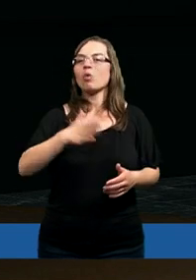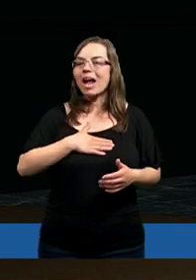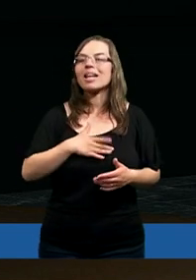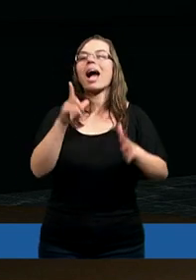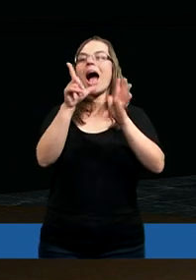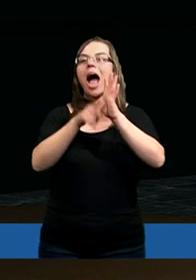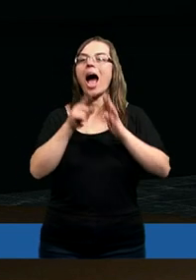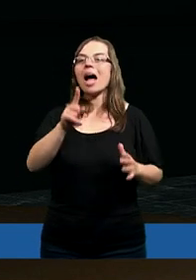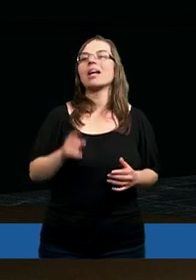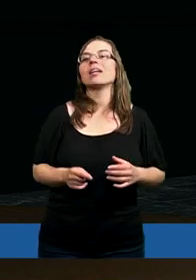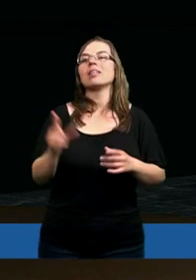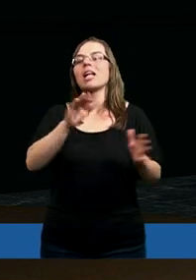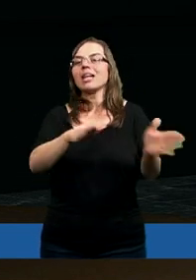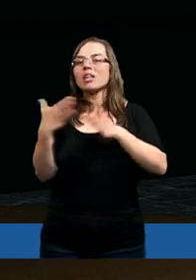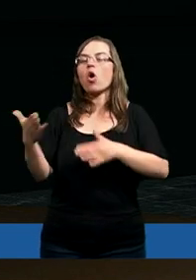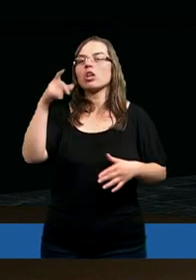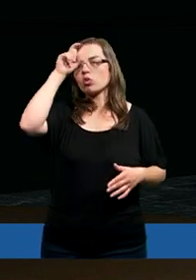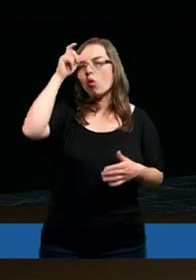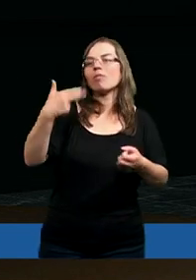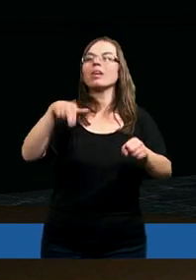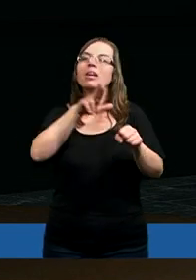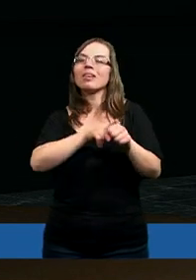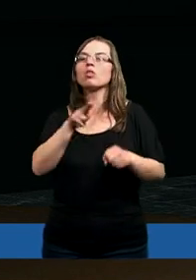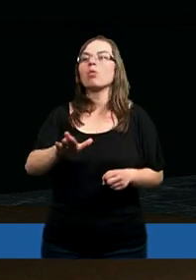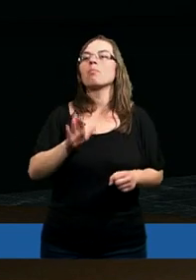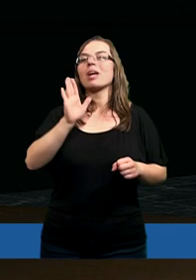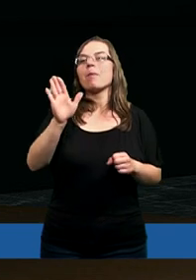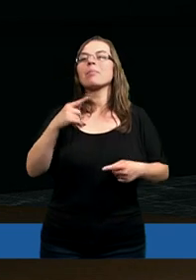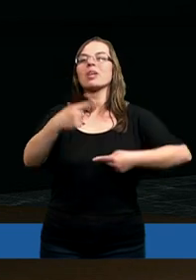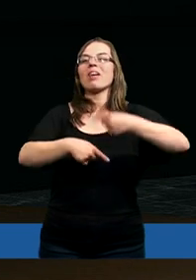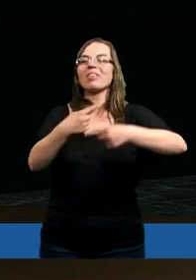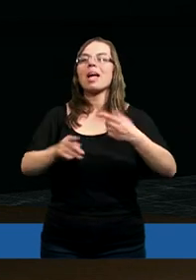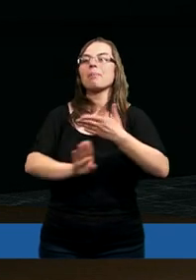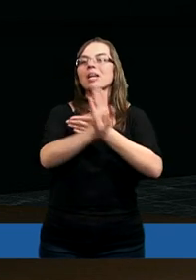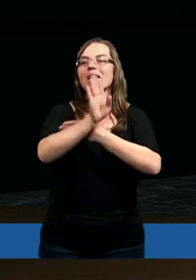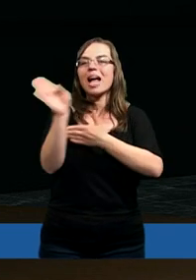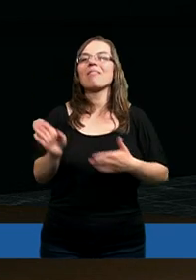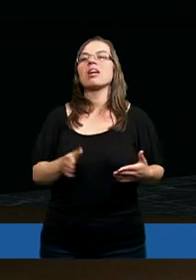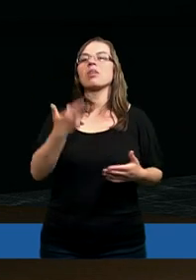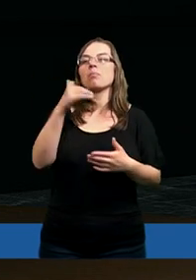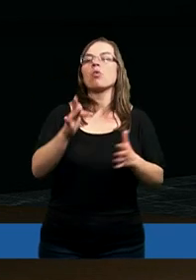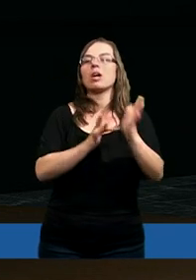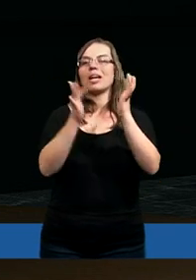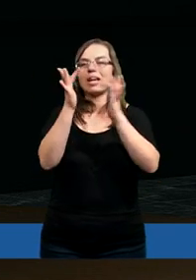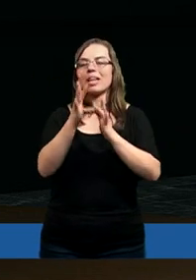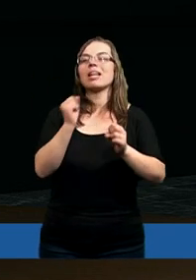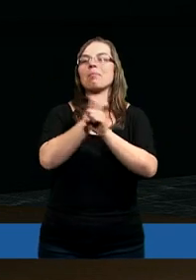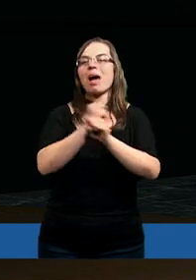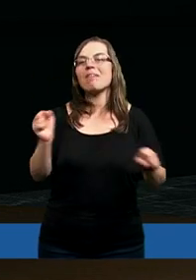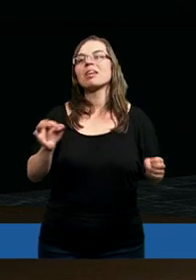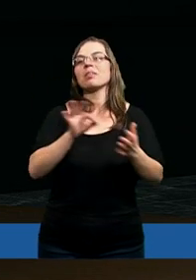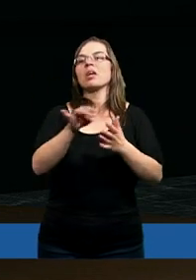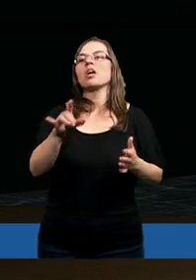własnego, ale ze strony człowieka, którego miałem przywilej przedstawiać mu Chrystusa,